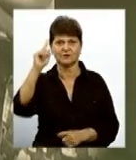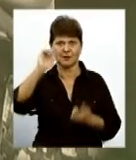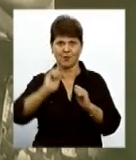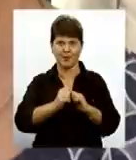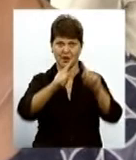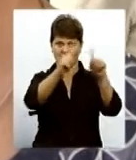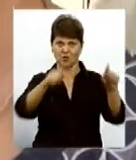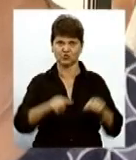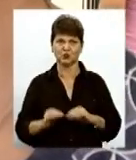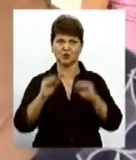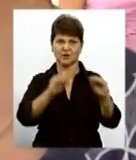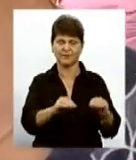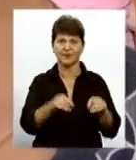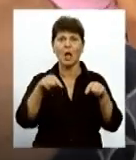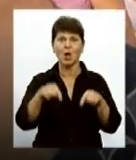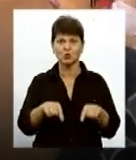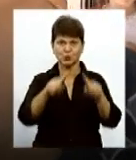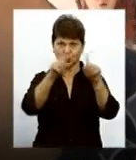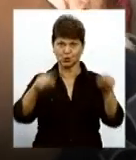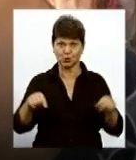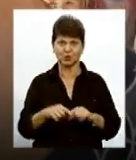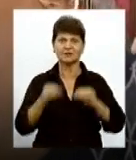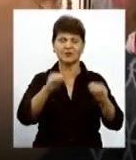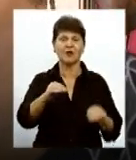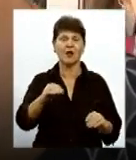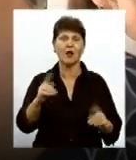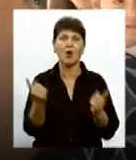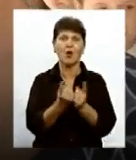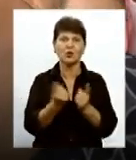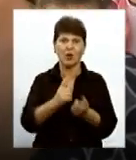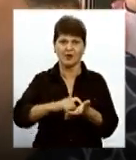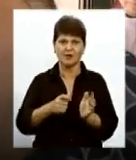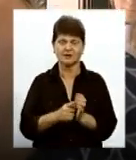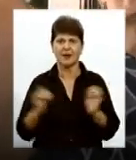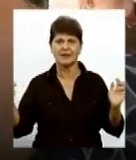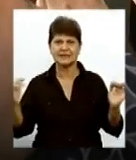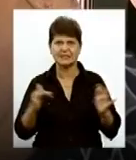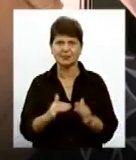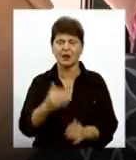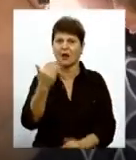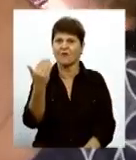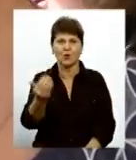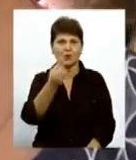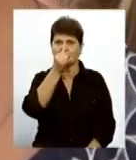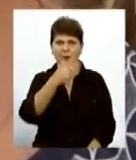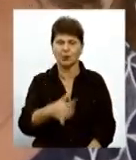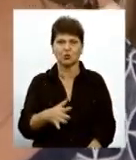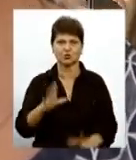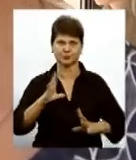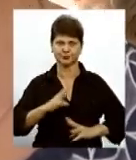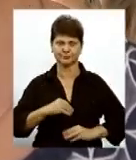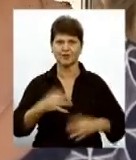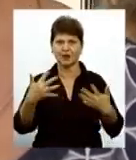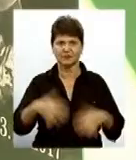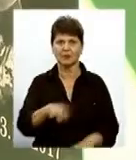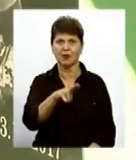Цю дошку встановили йому однокласники Зібралися, вони не можуть змиритися з втратою